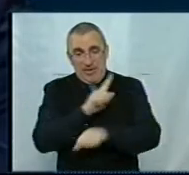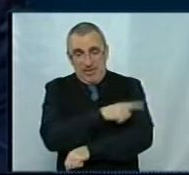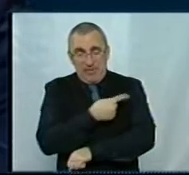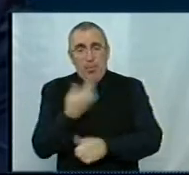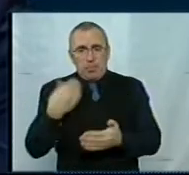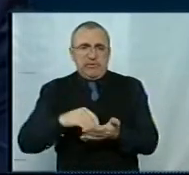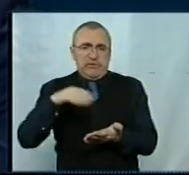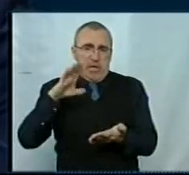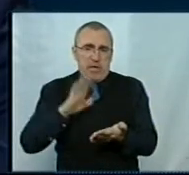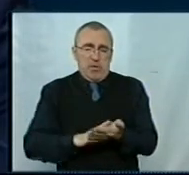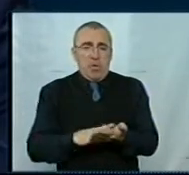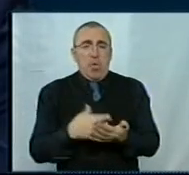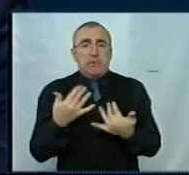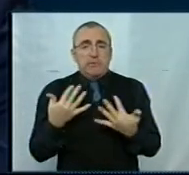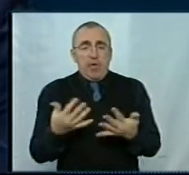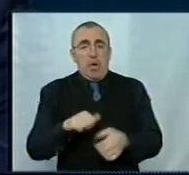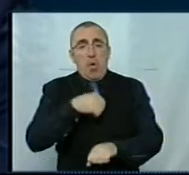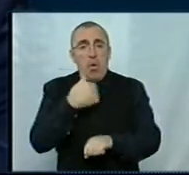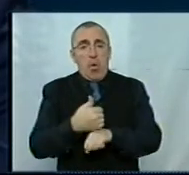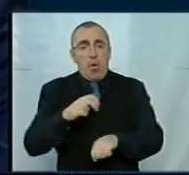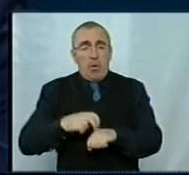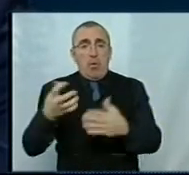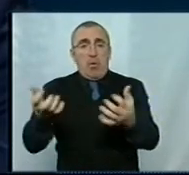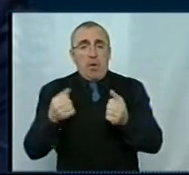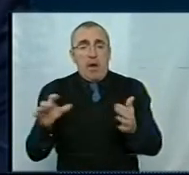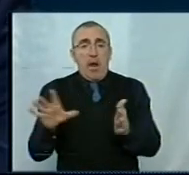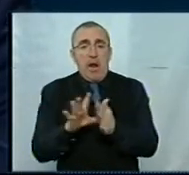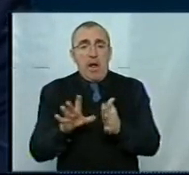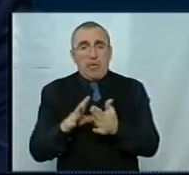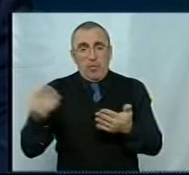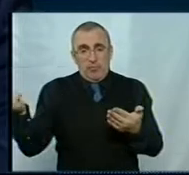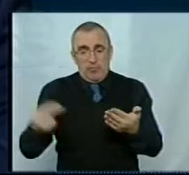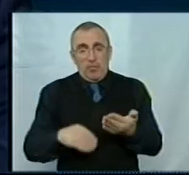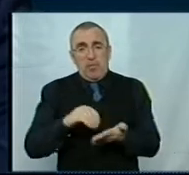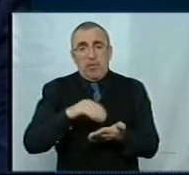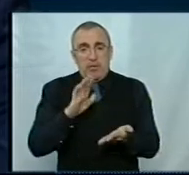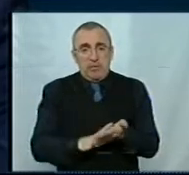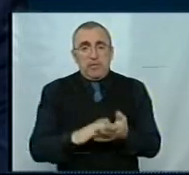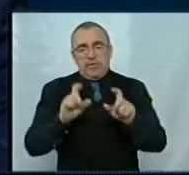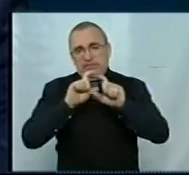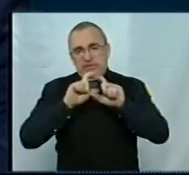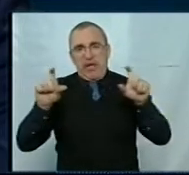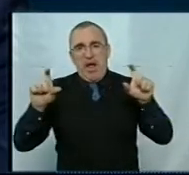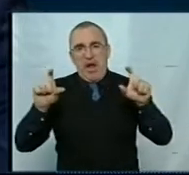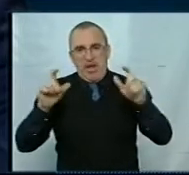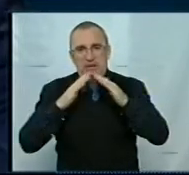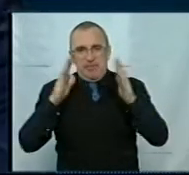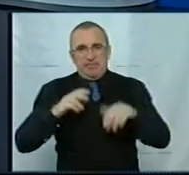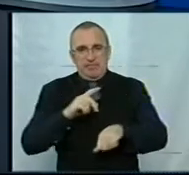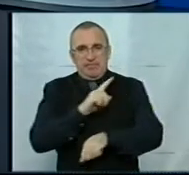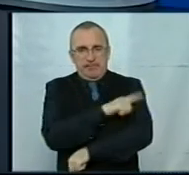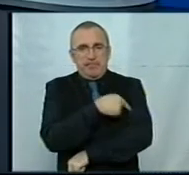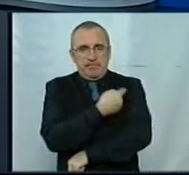зареєстровані, оскільки головний лікар отримав цей електронно-цифровий підпис і зареєстрував власний заклад. Про це, до речі,